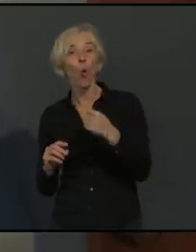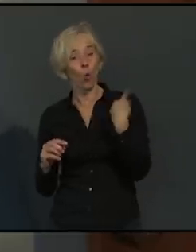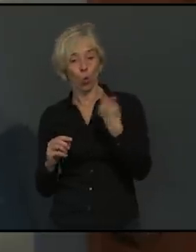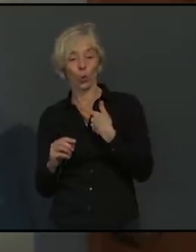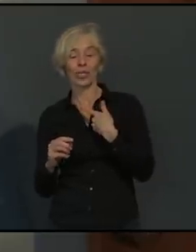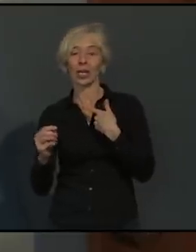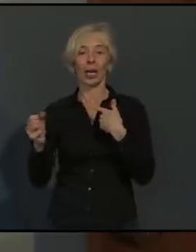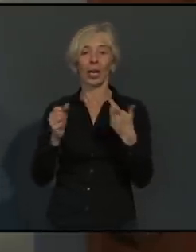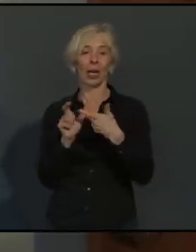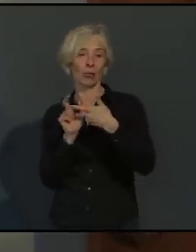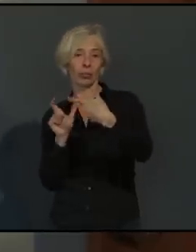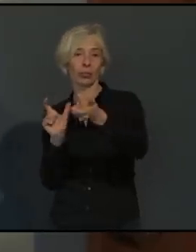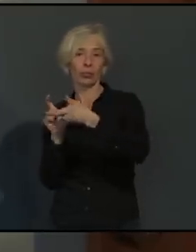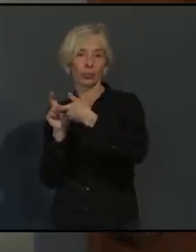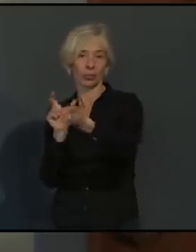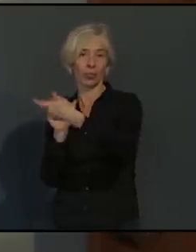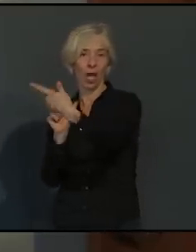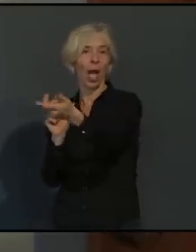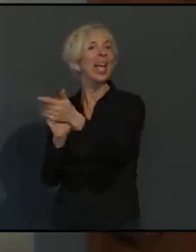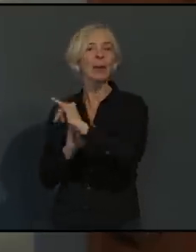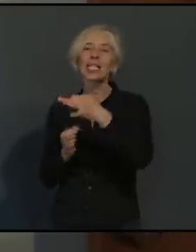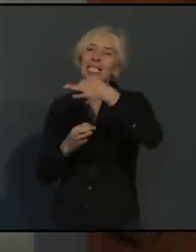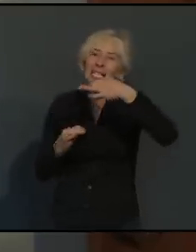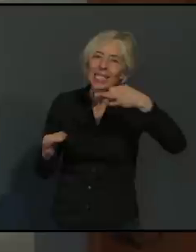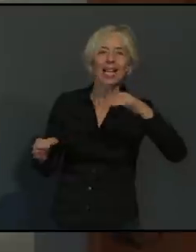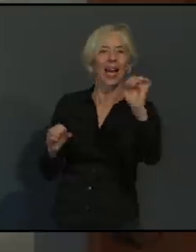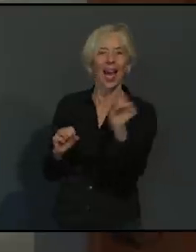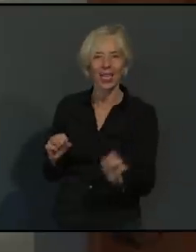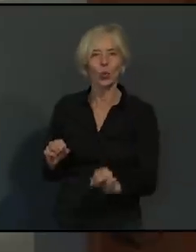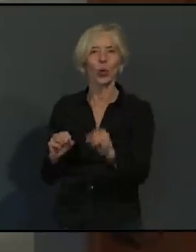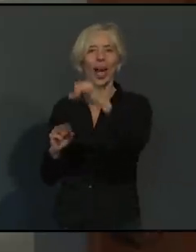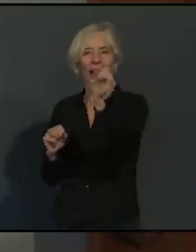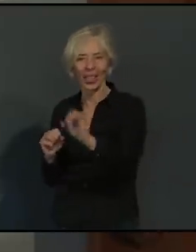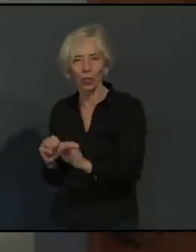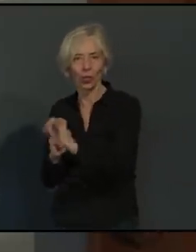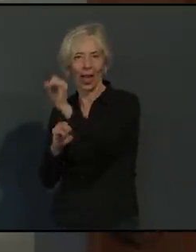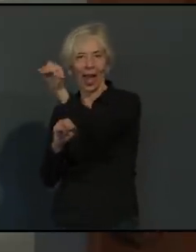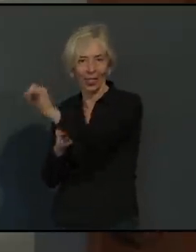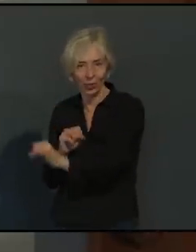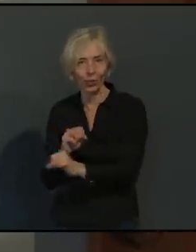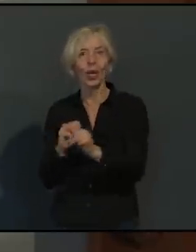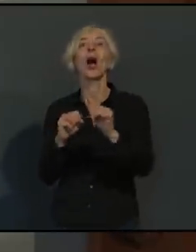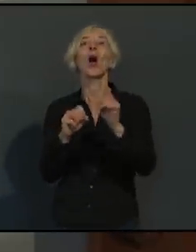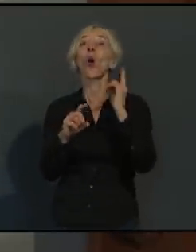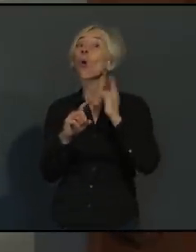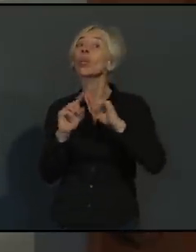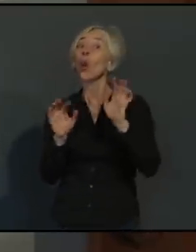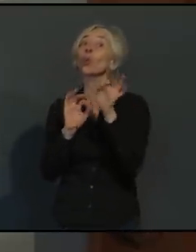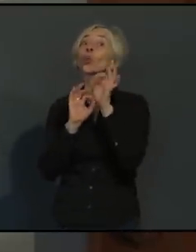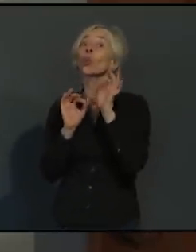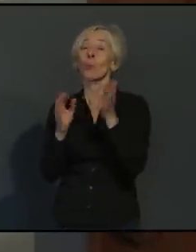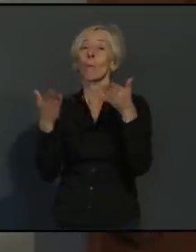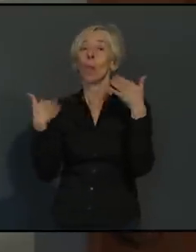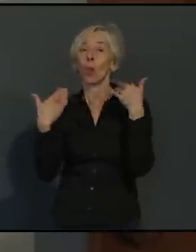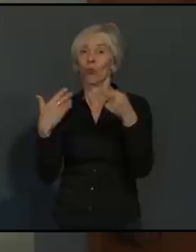die Fahrzeuge zu reinigen und was noch wichtiger ist, gut zu belüften. Hier das Thema Aerosole